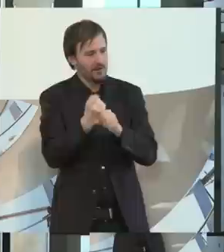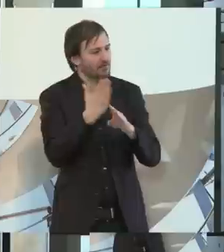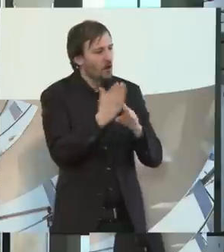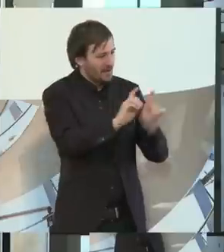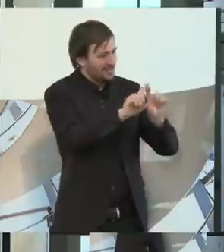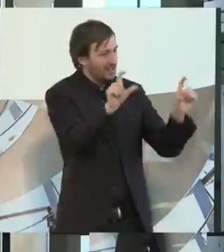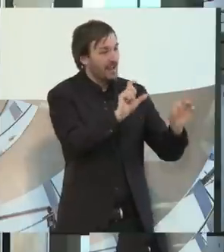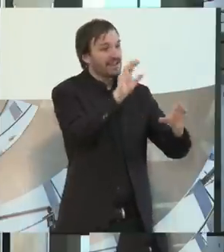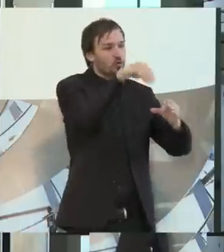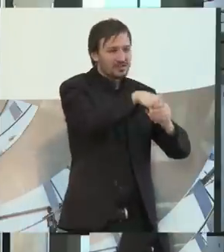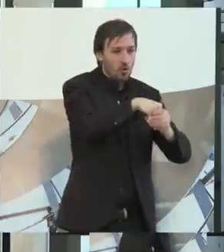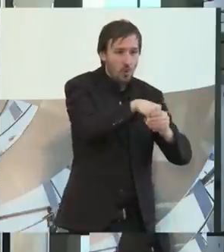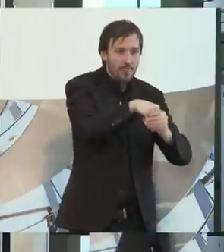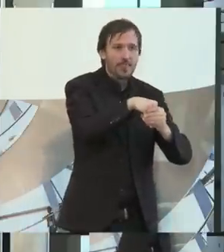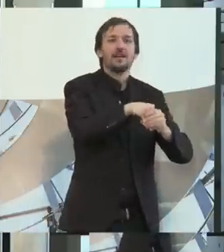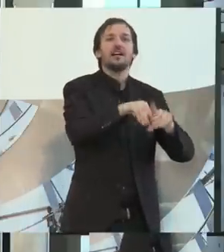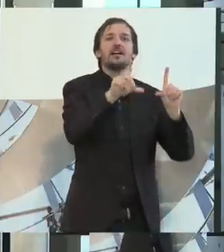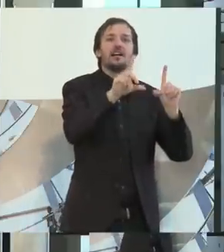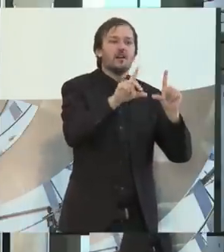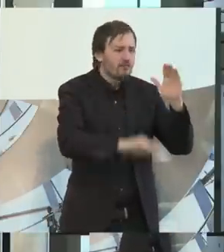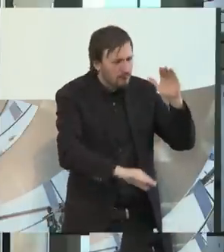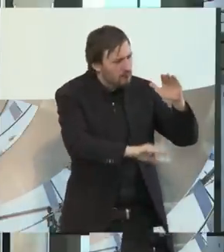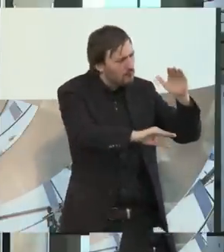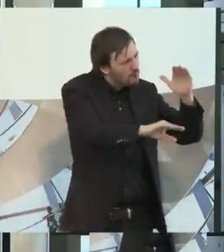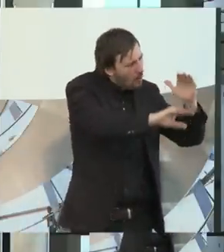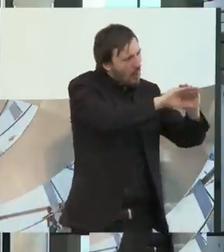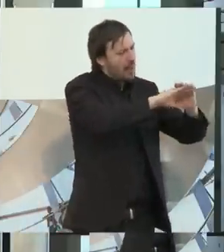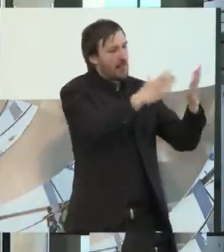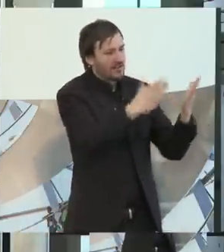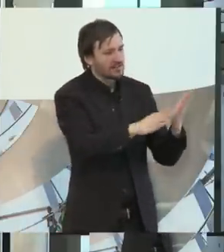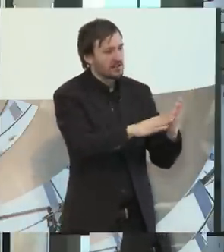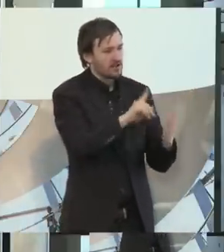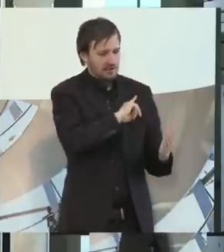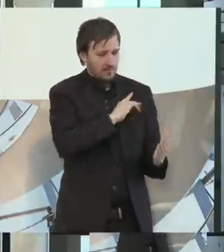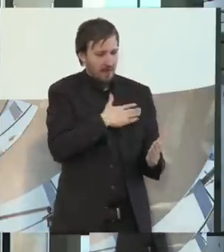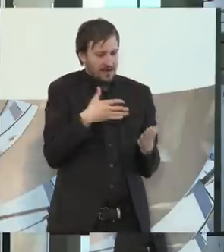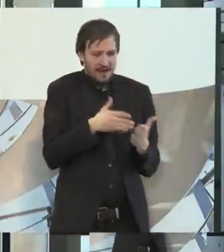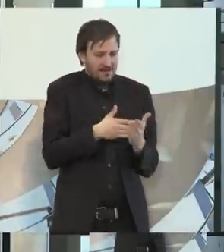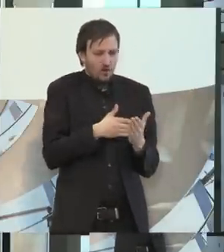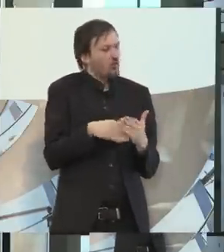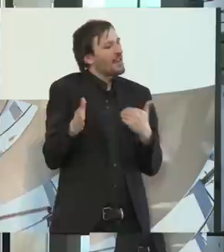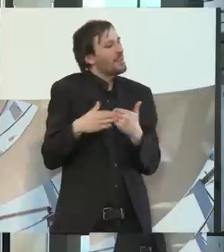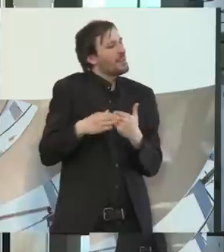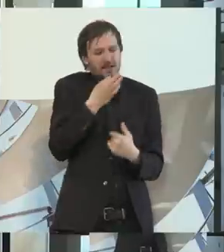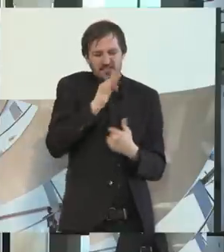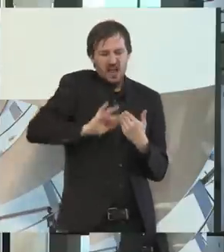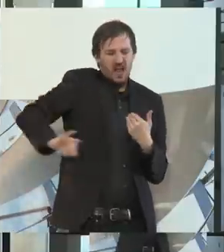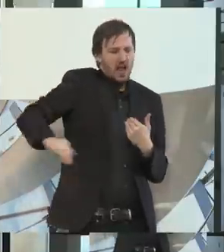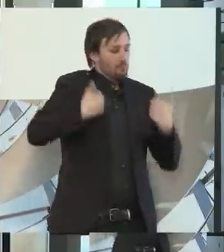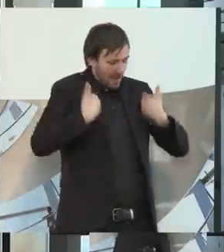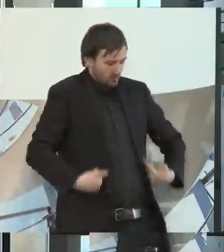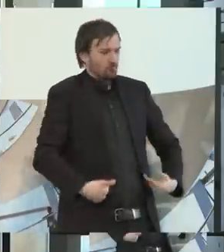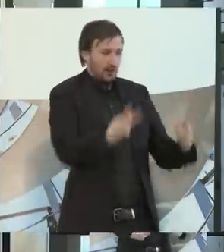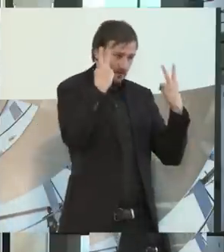auch einig, Inklusion ist erst dann vollständig erreicht, wenn das eigene Handicap zur Nebensache wird und der Mensch im Mittelpunkt steht.